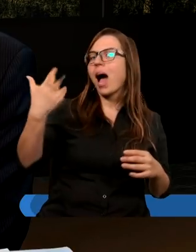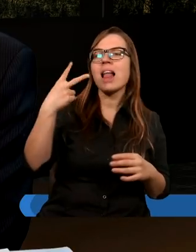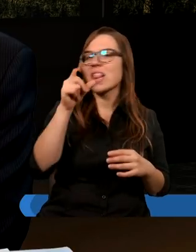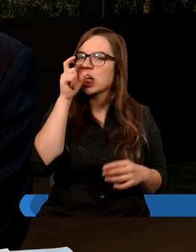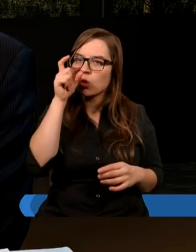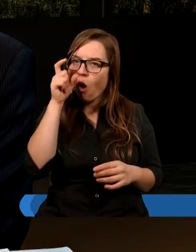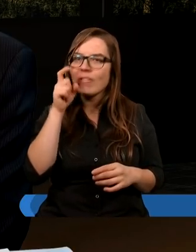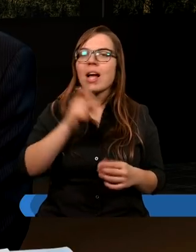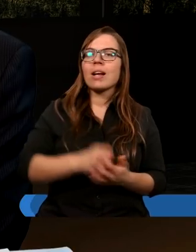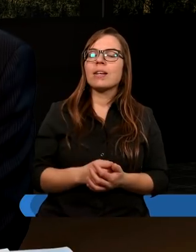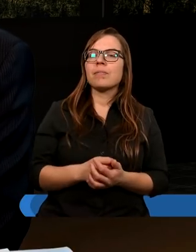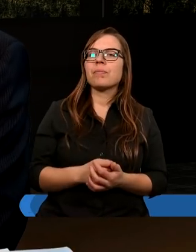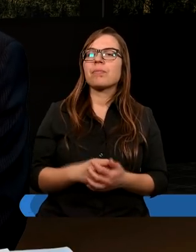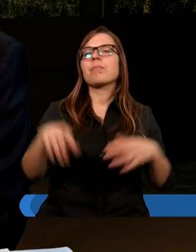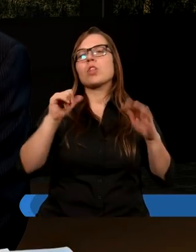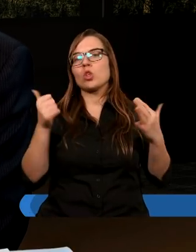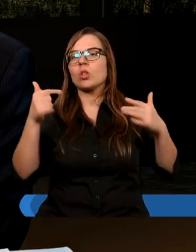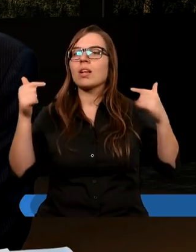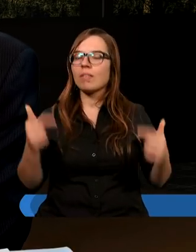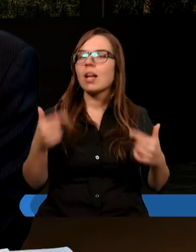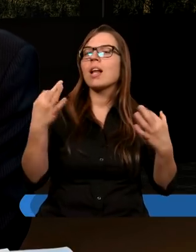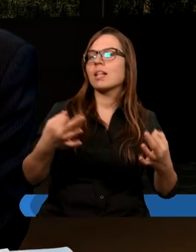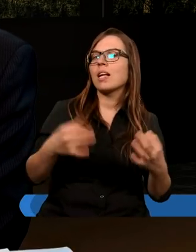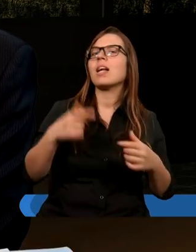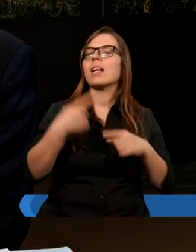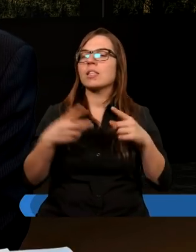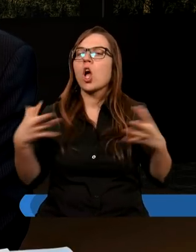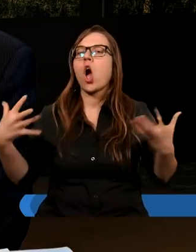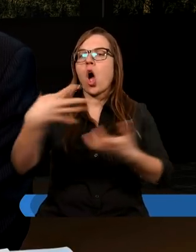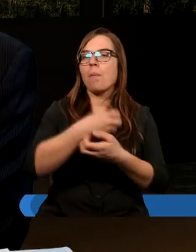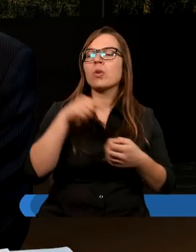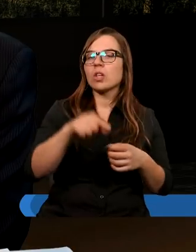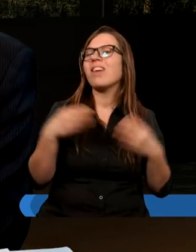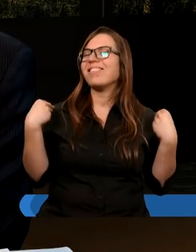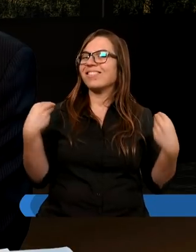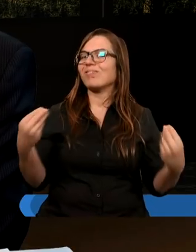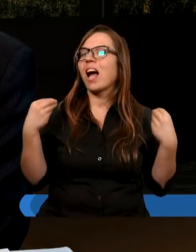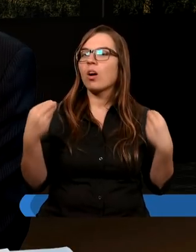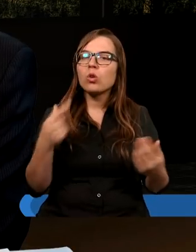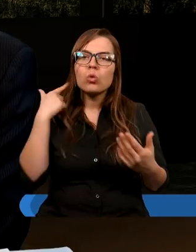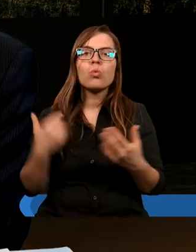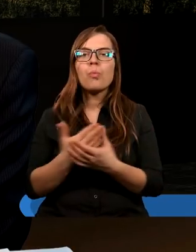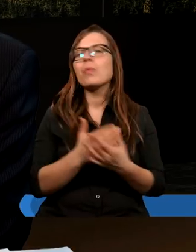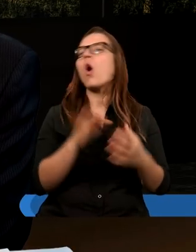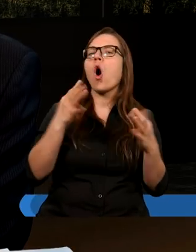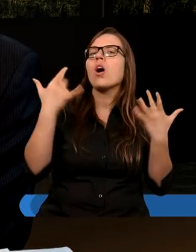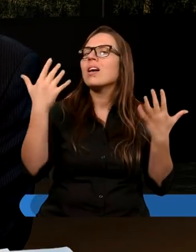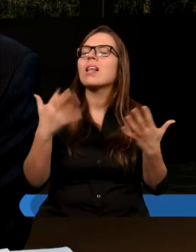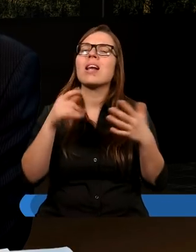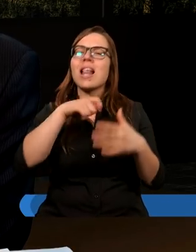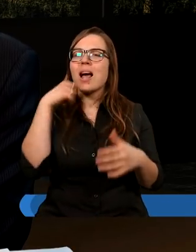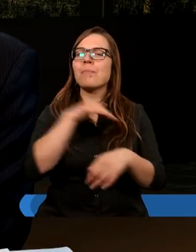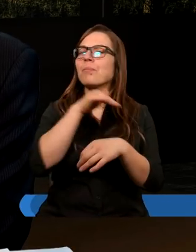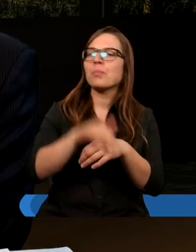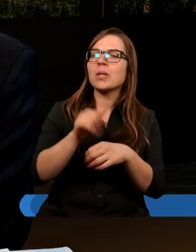człowiek. I szósty werset. Teraz zaś objął o tyle znakomitszą służbę, o ile lepszego